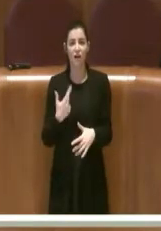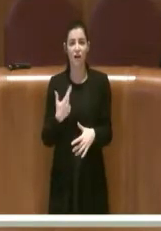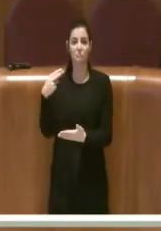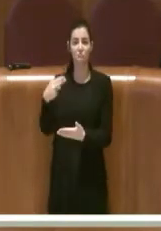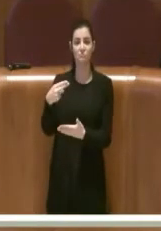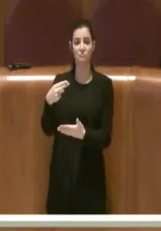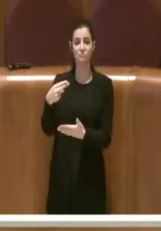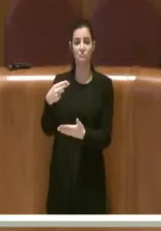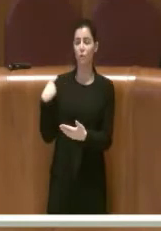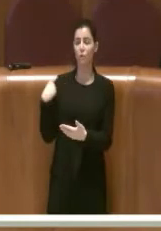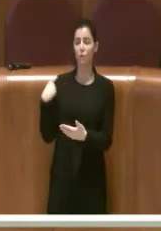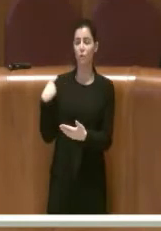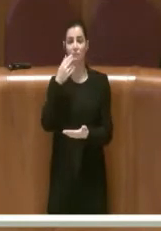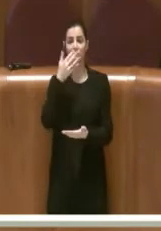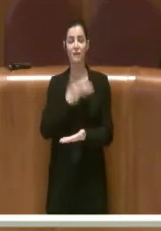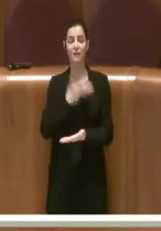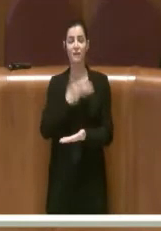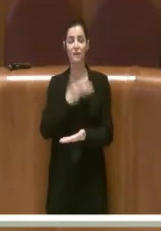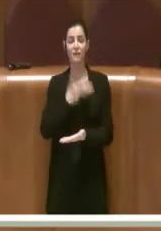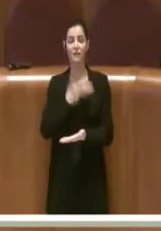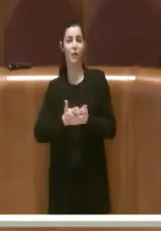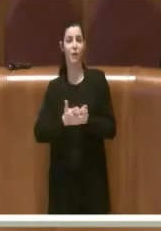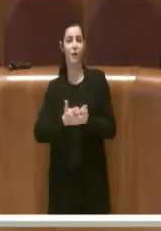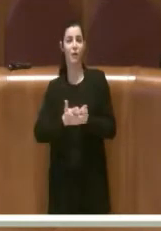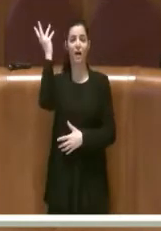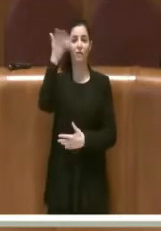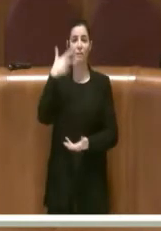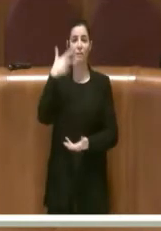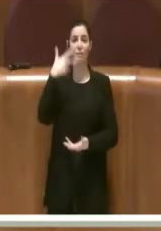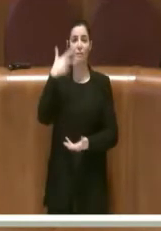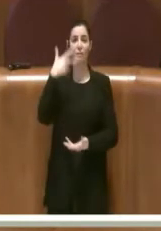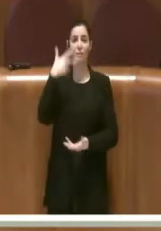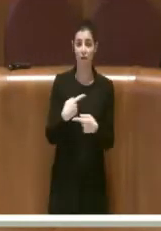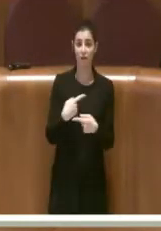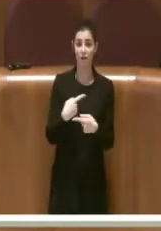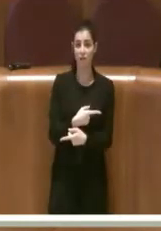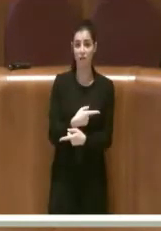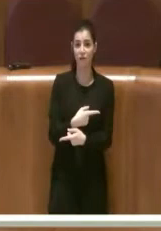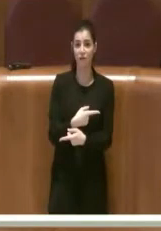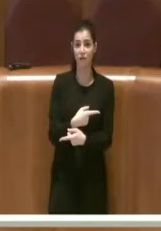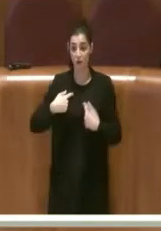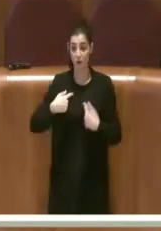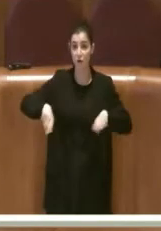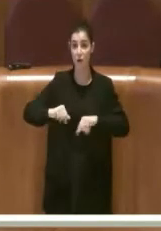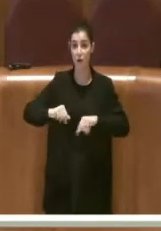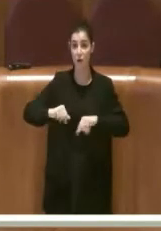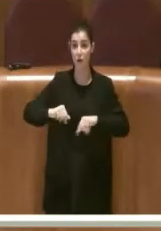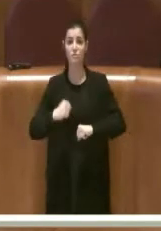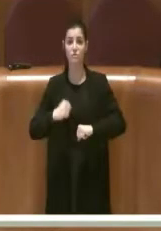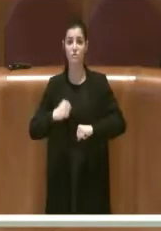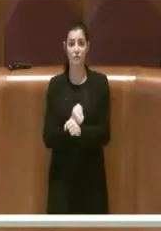raccontavano le favole ma invece la nostra amministrazione ha portato fatti